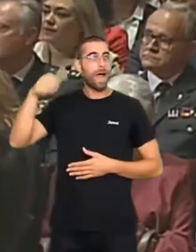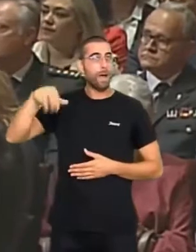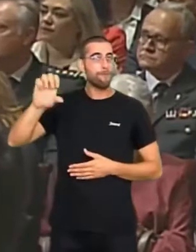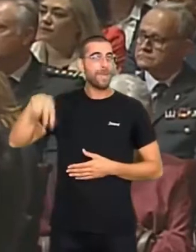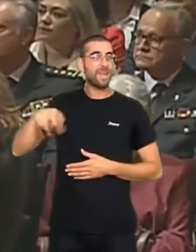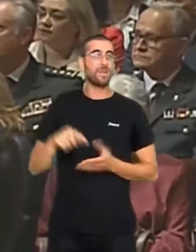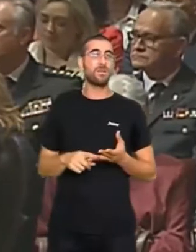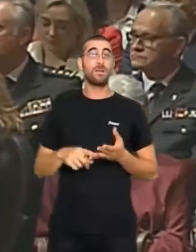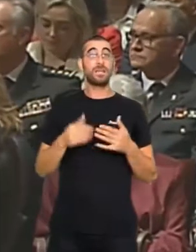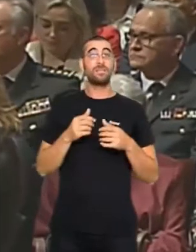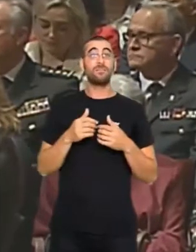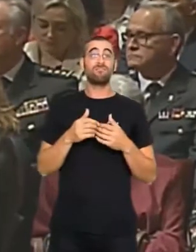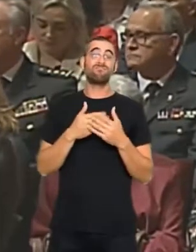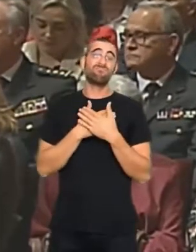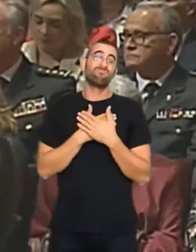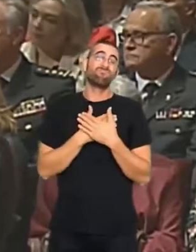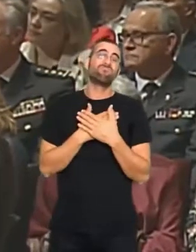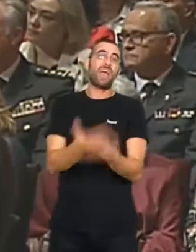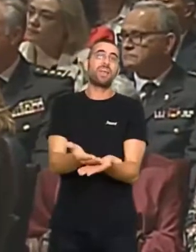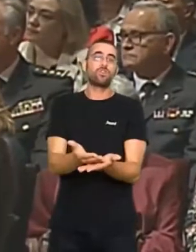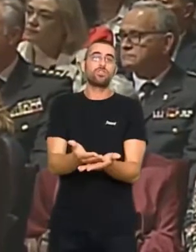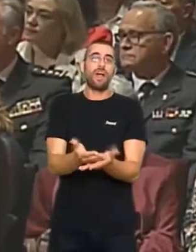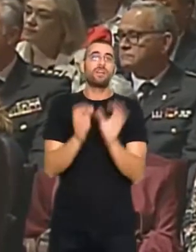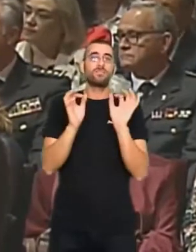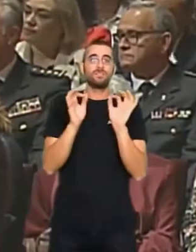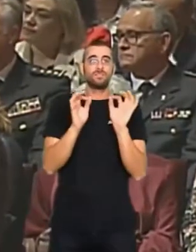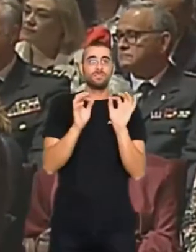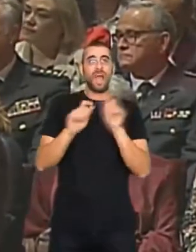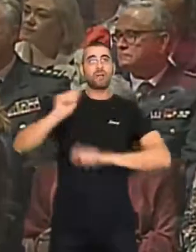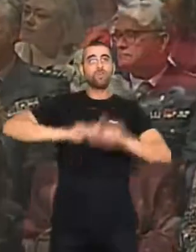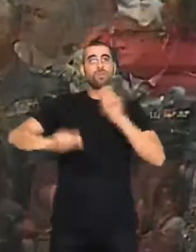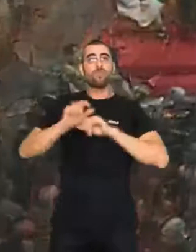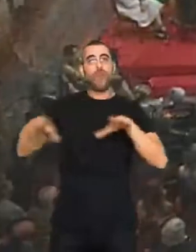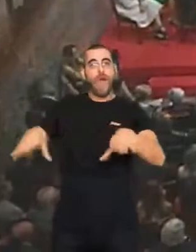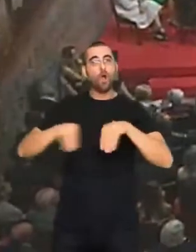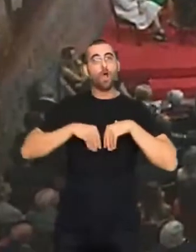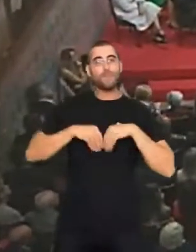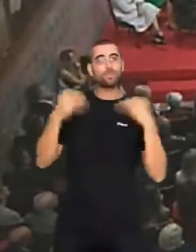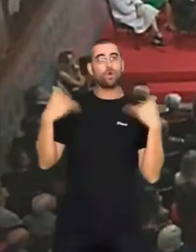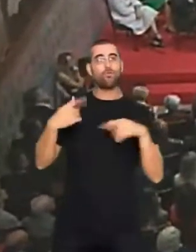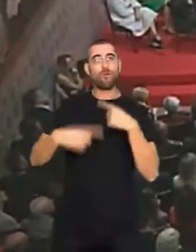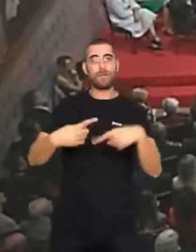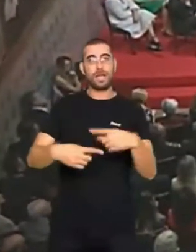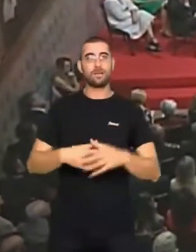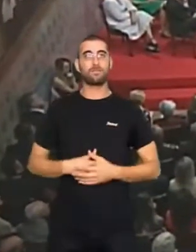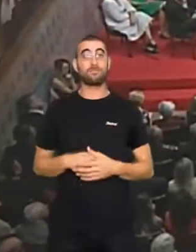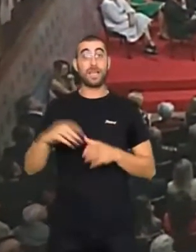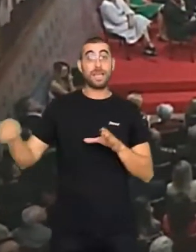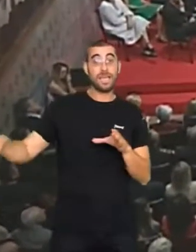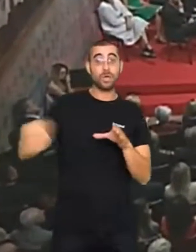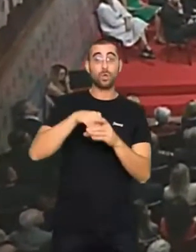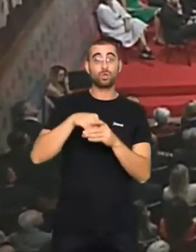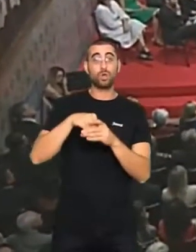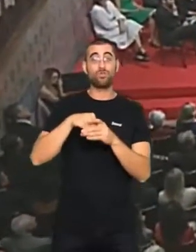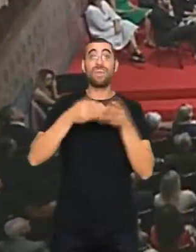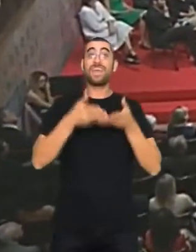com la Asociació de Voluntaris d'Acogimiento Familiar. Inclusió, com la mostrada per les filles